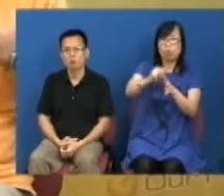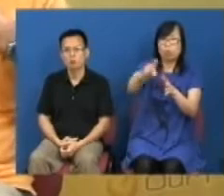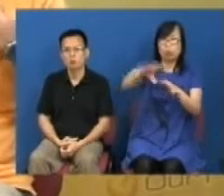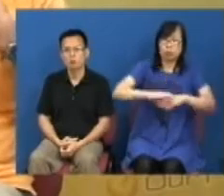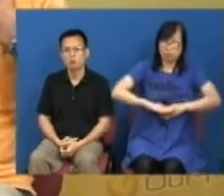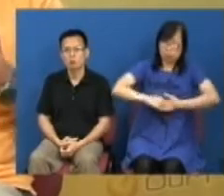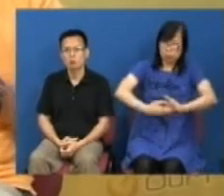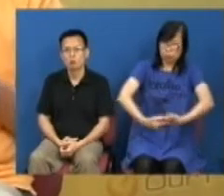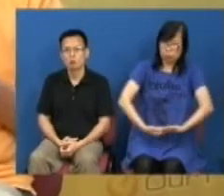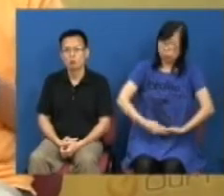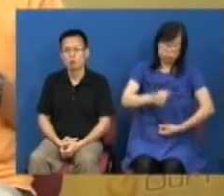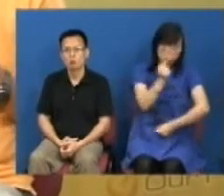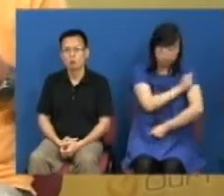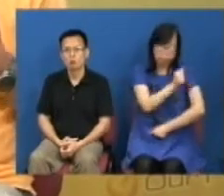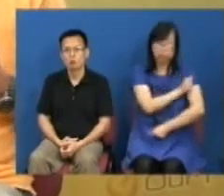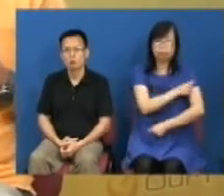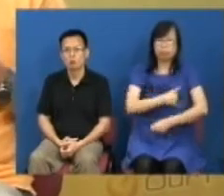但他们也要很辛苦走出来